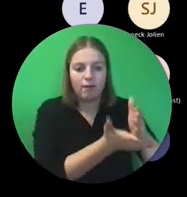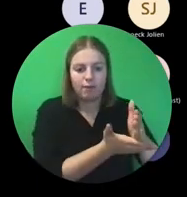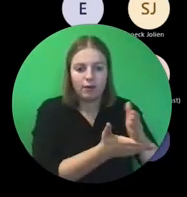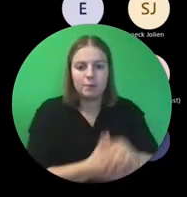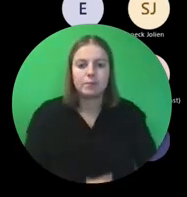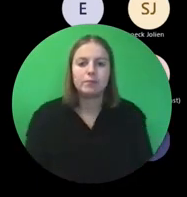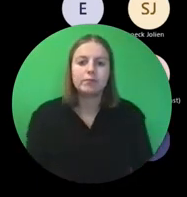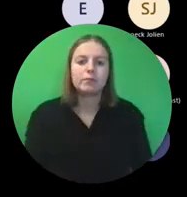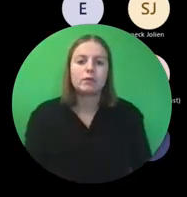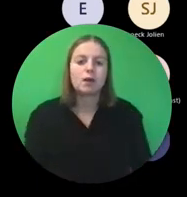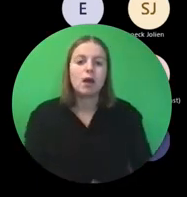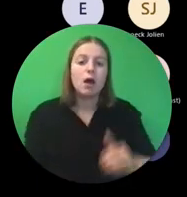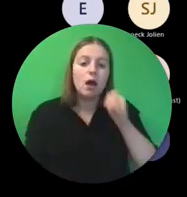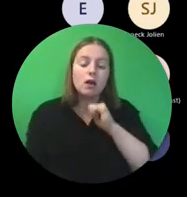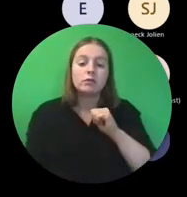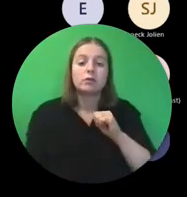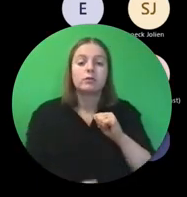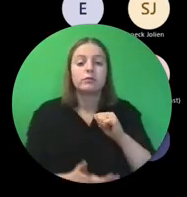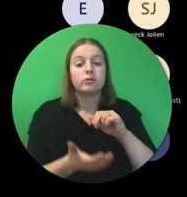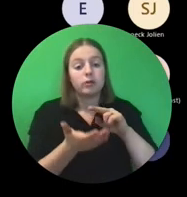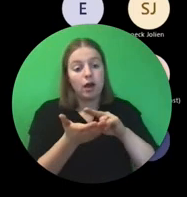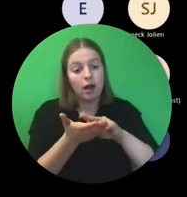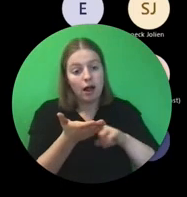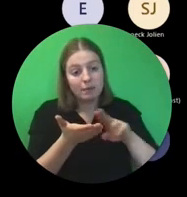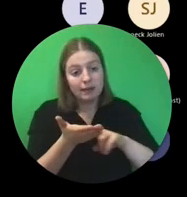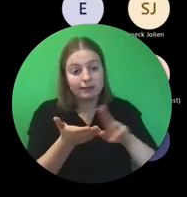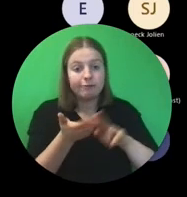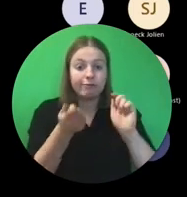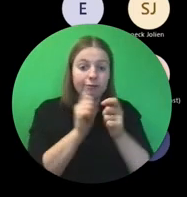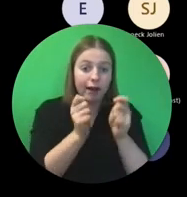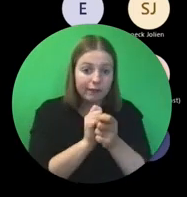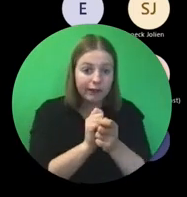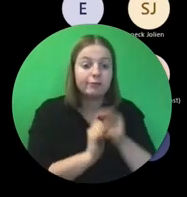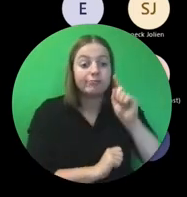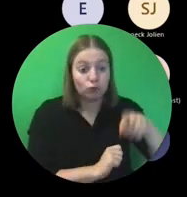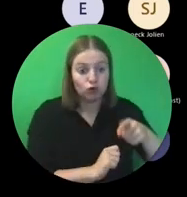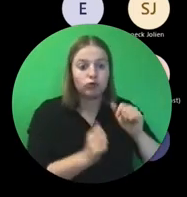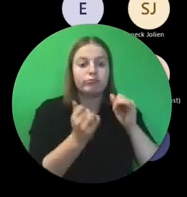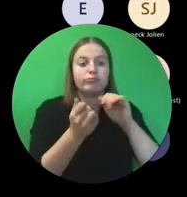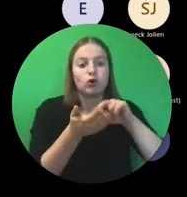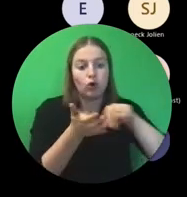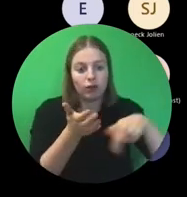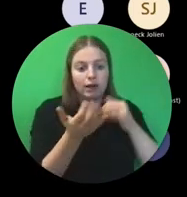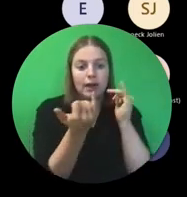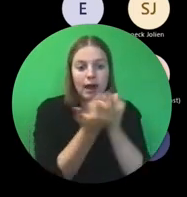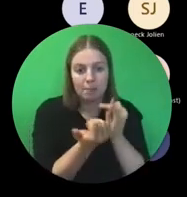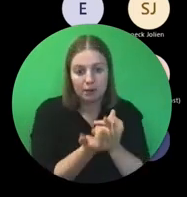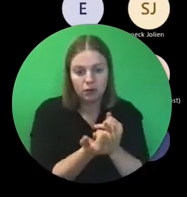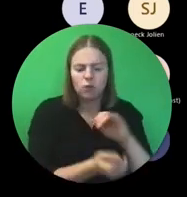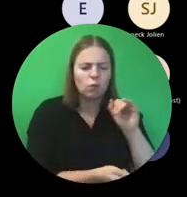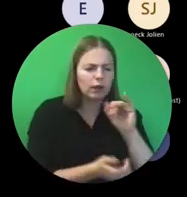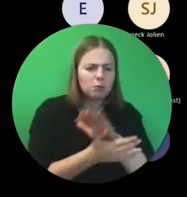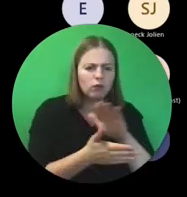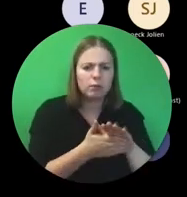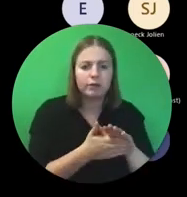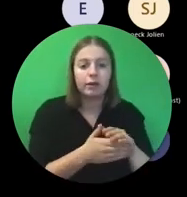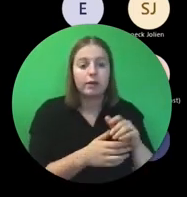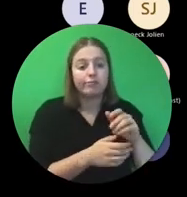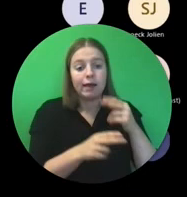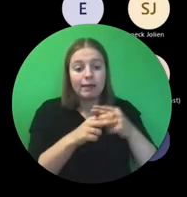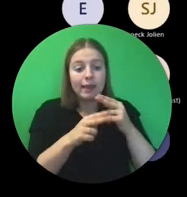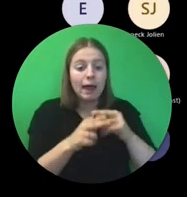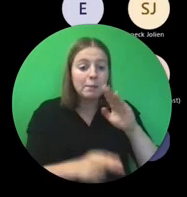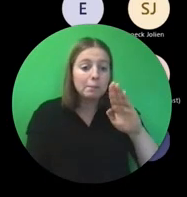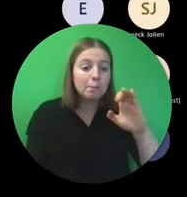Administratieve wijzigingen die een contractwijziging vergen, dat zijn bijvoorbeeld de naam van de beginningsstukken die